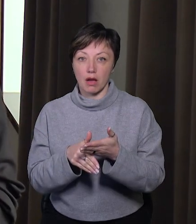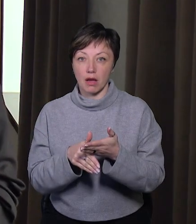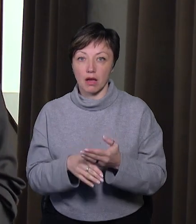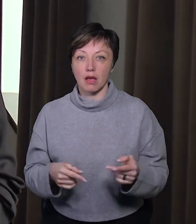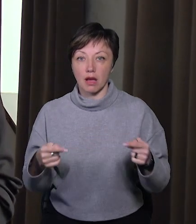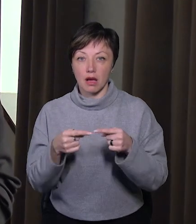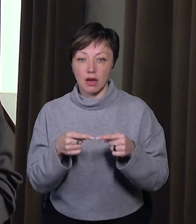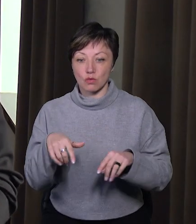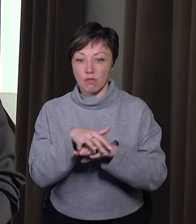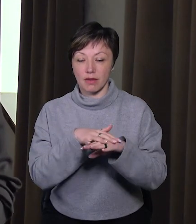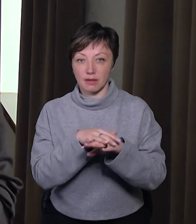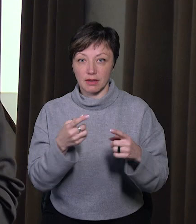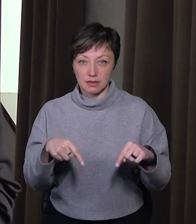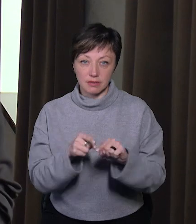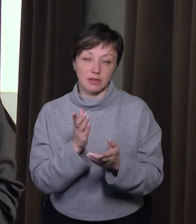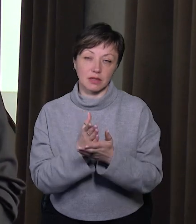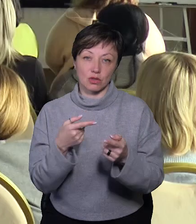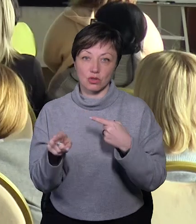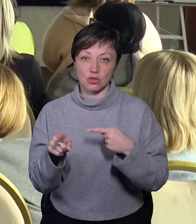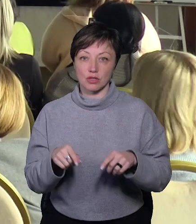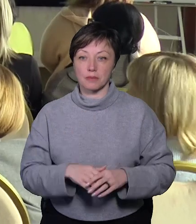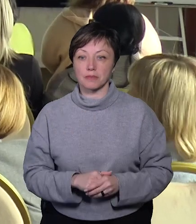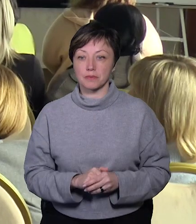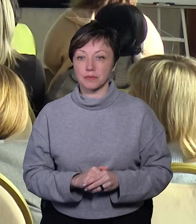в гуманітарній сфері, але є і інші волонтери.